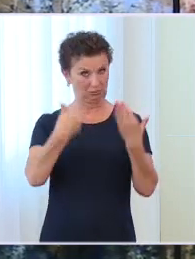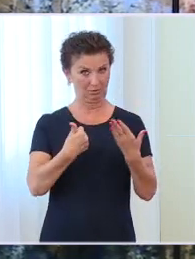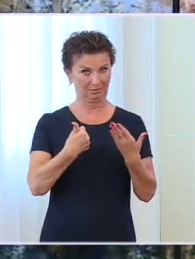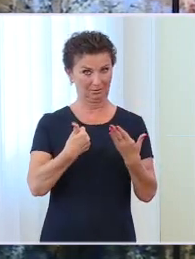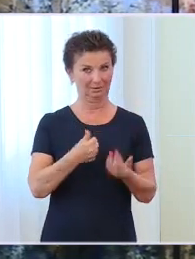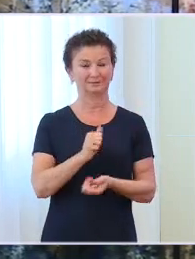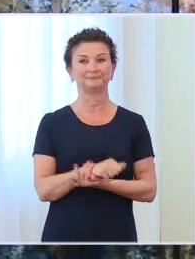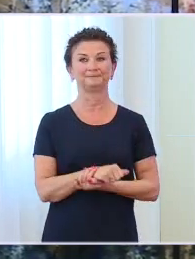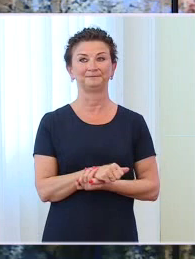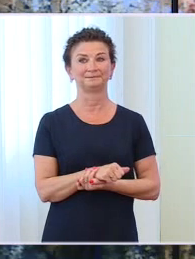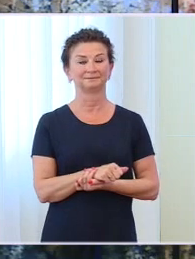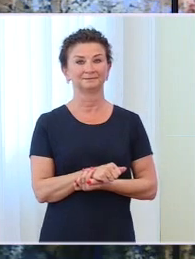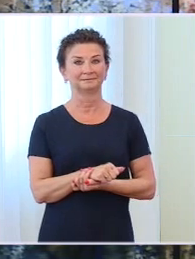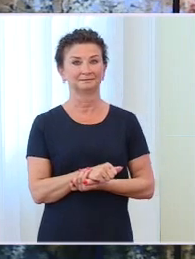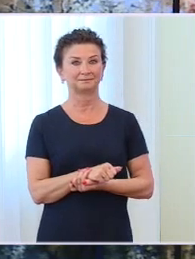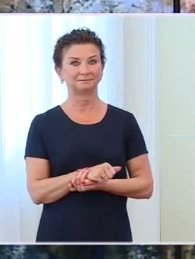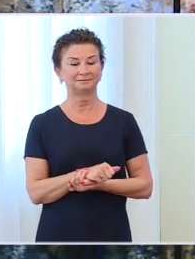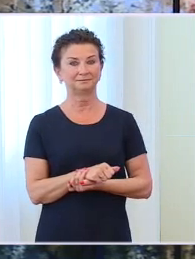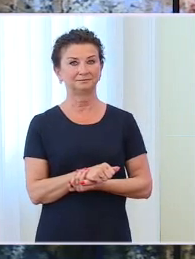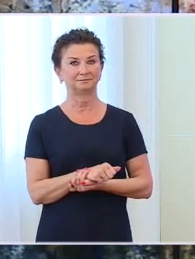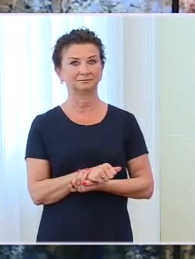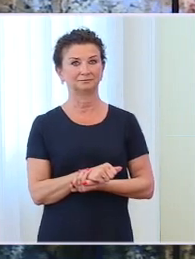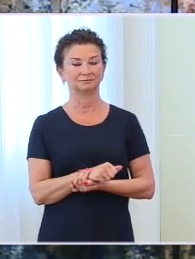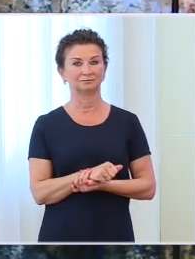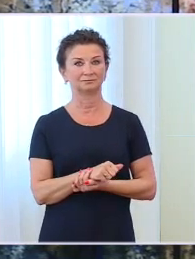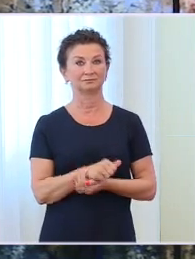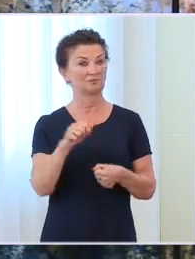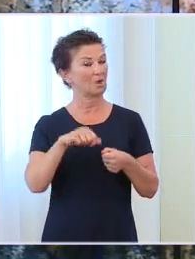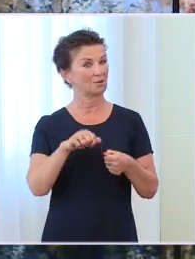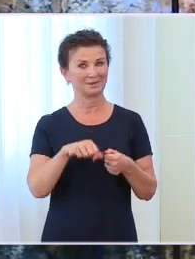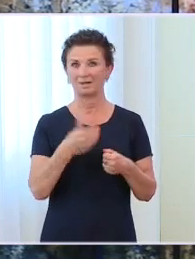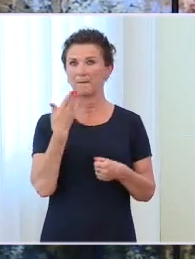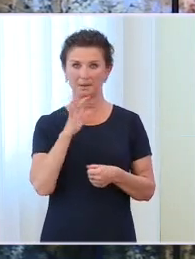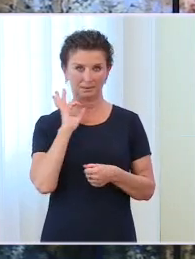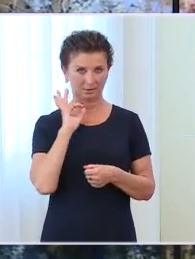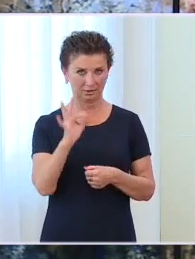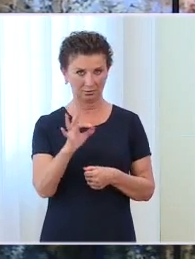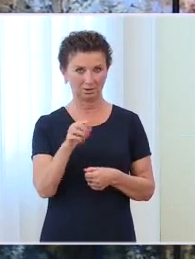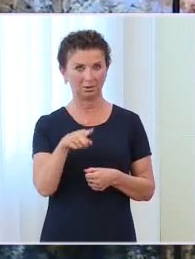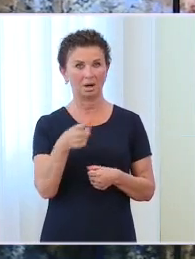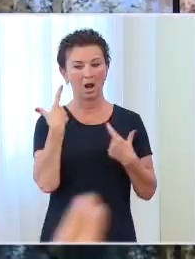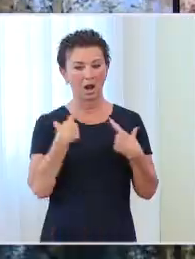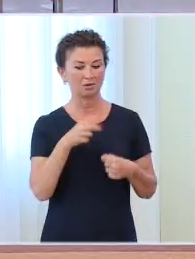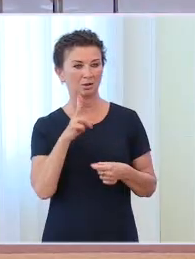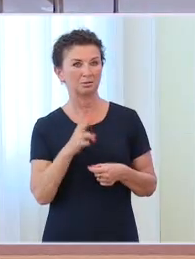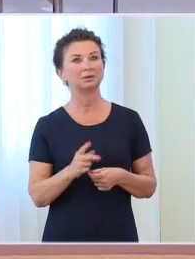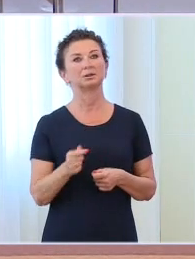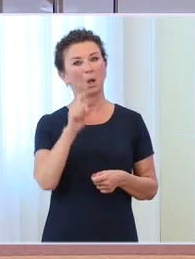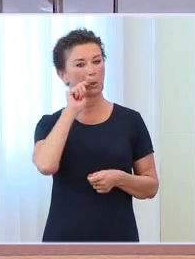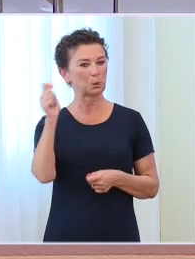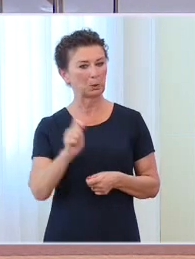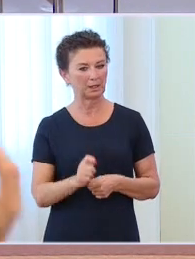tych, których przyjmowaliśmy z Ukrainy. Więc myślę, że tym razem też się sprawdzimy. Bardzo proszę.